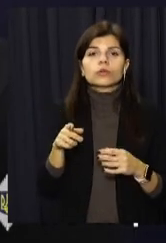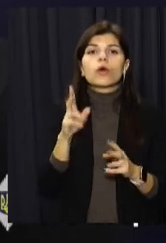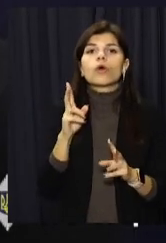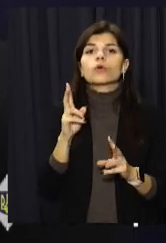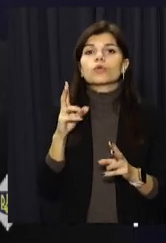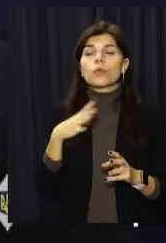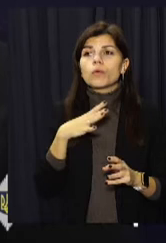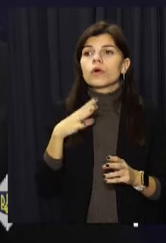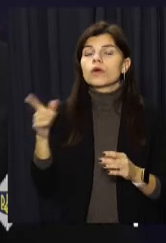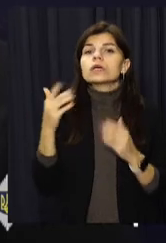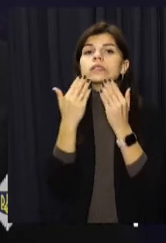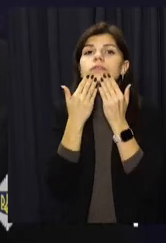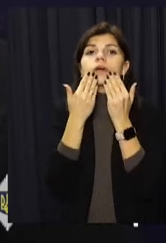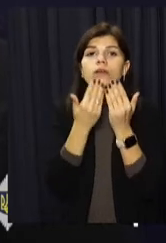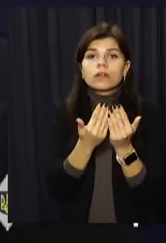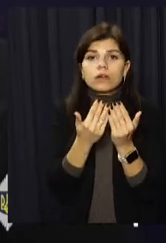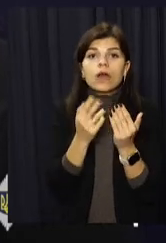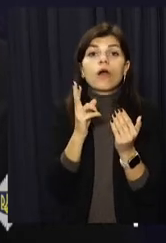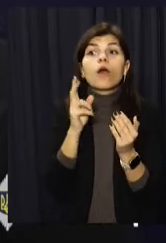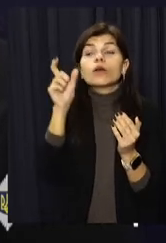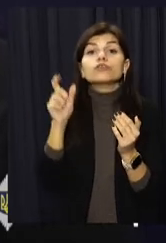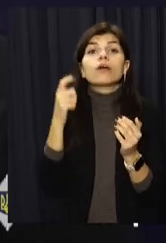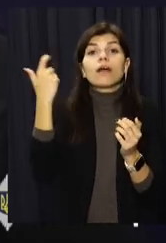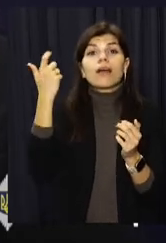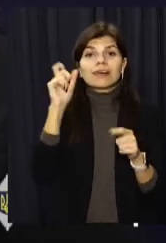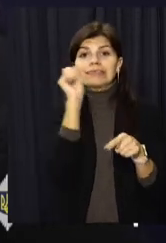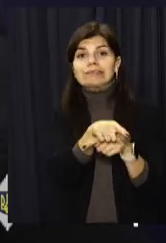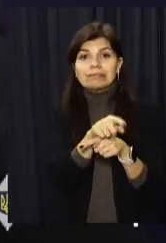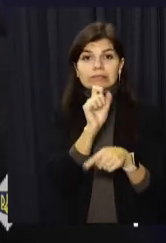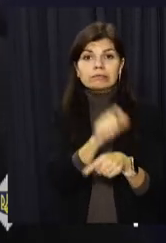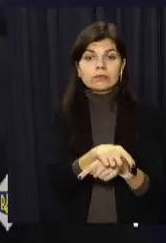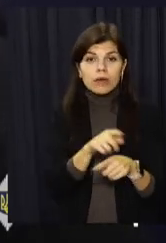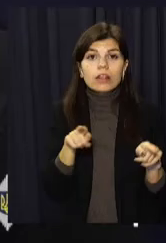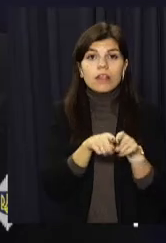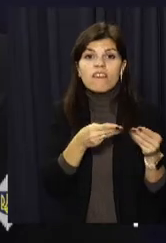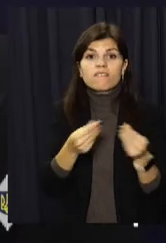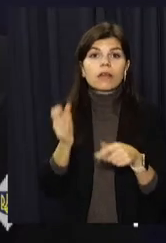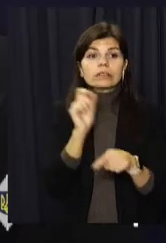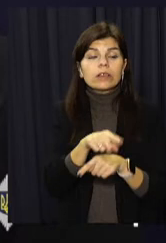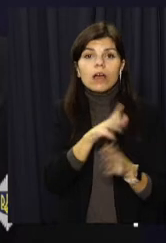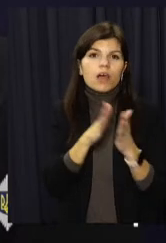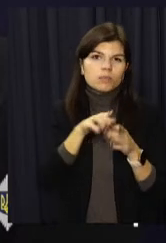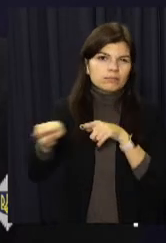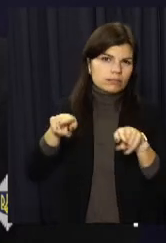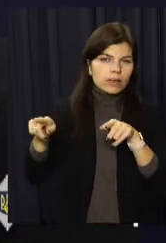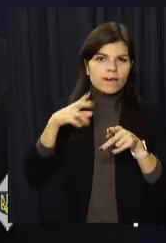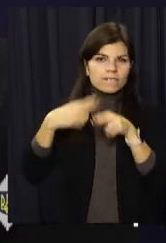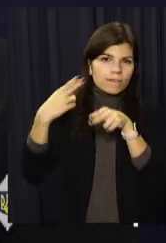звернулись до організатора цього угруповання за застосуванням такого впливу. Заскоєне